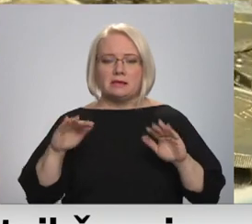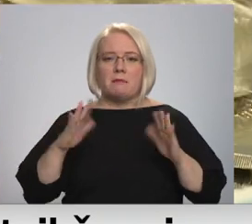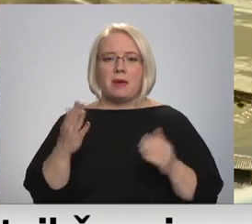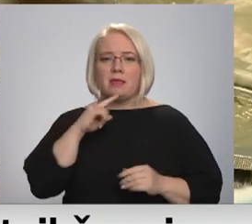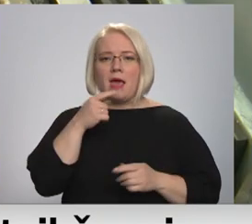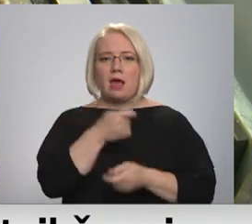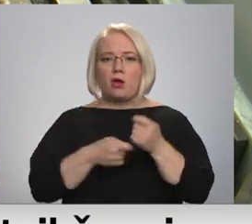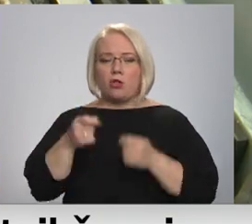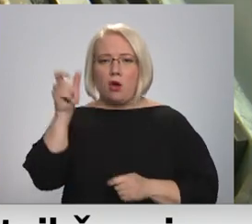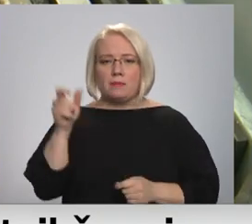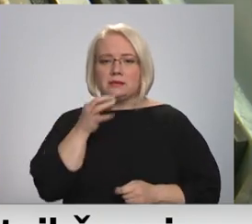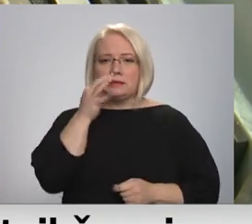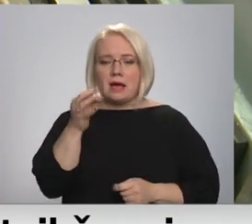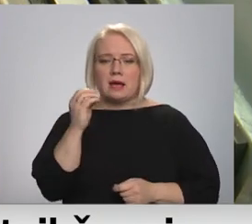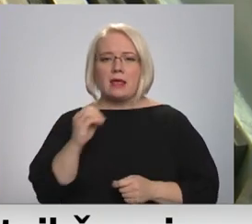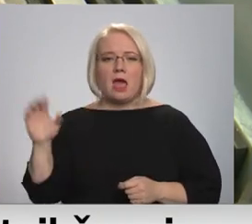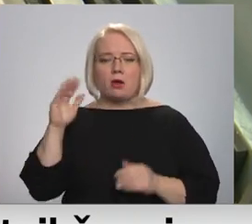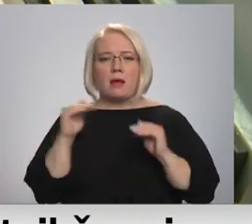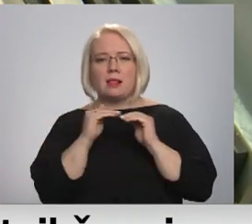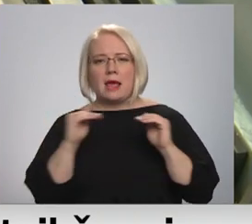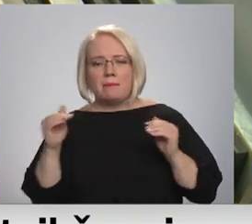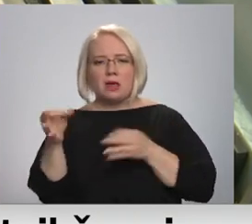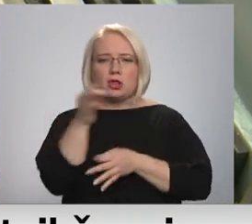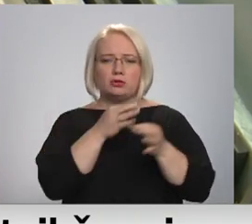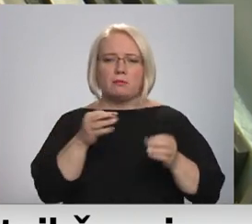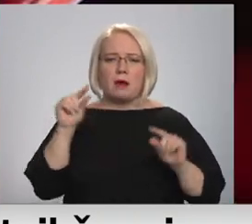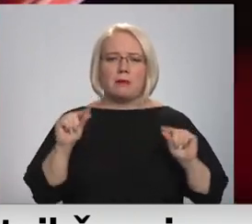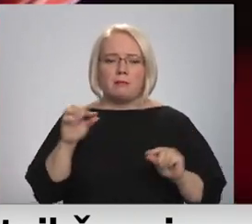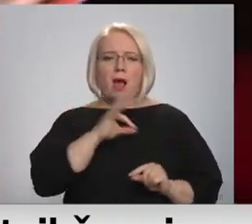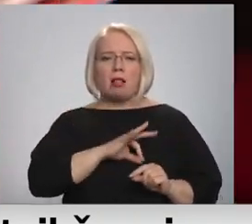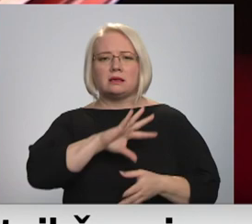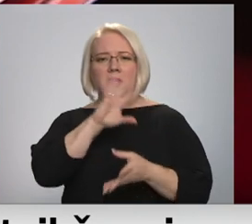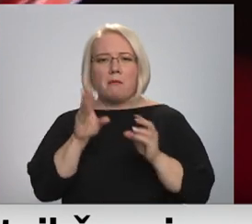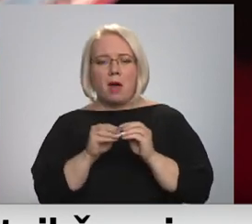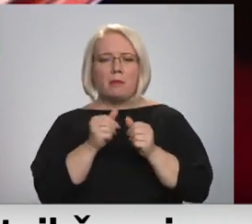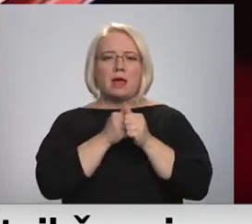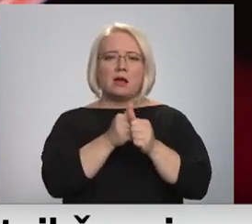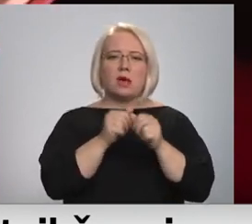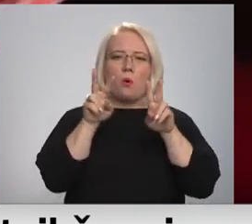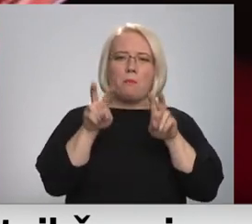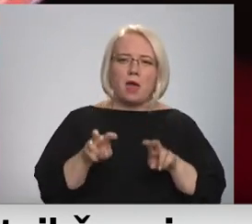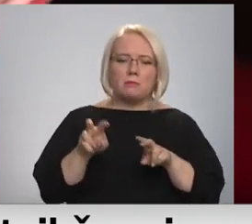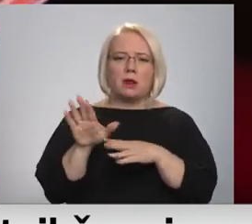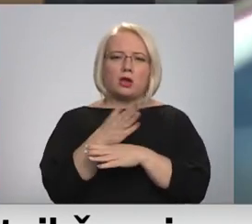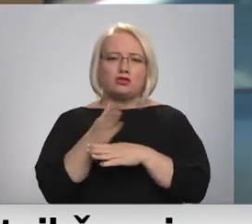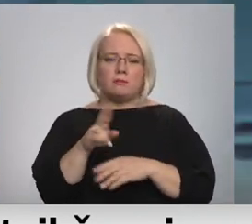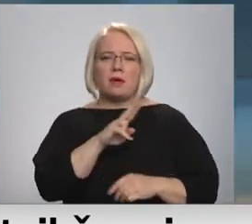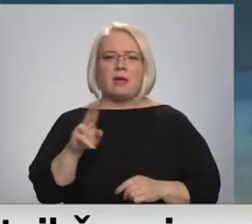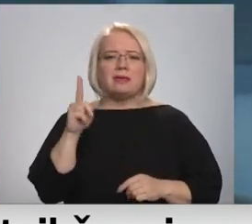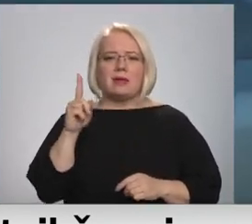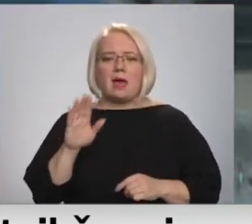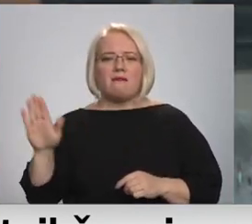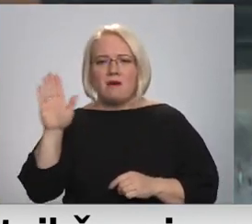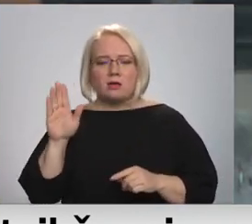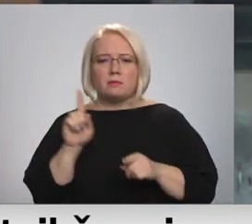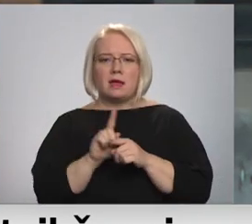sprieži līdz ar Eiropas līmeņa diskusijām par minimālās algas apmēru vajadzētu sekot arī pētījumiem par tās atšķirībām, ne tikai valstu, bet arī